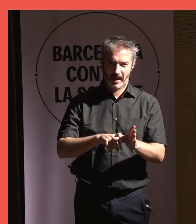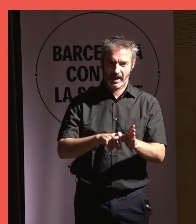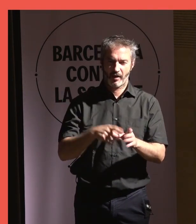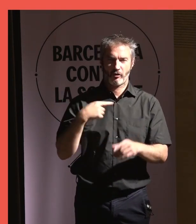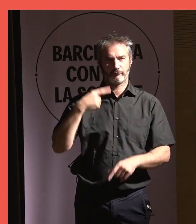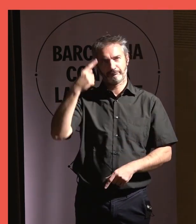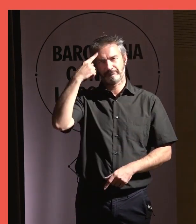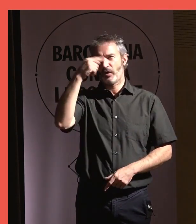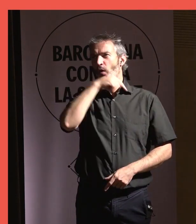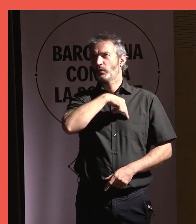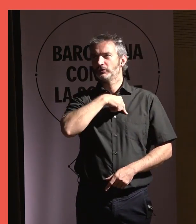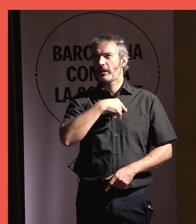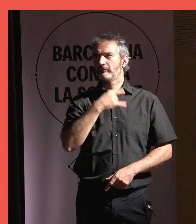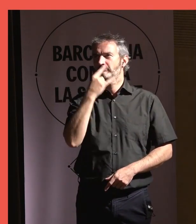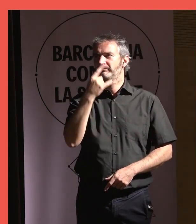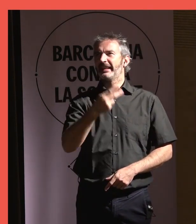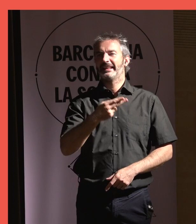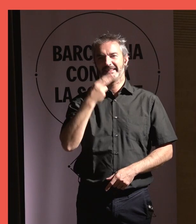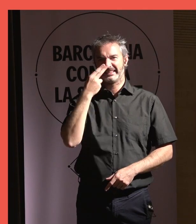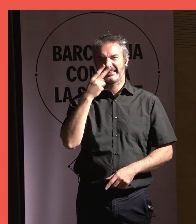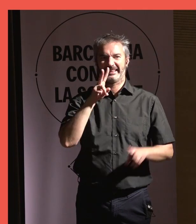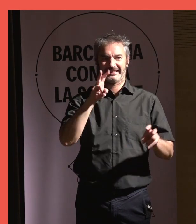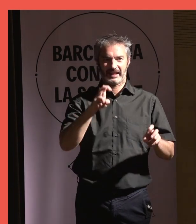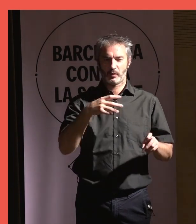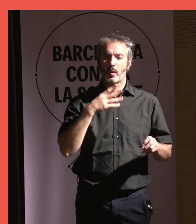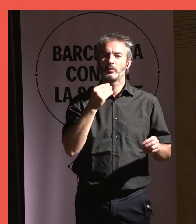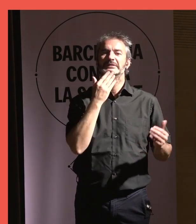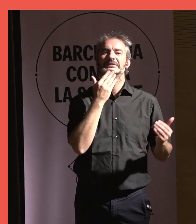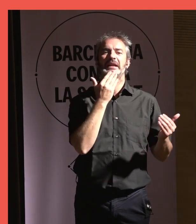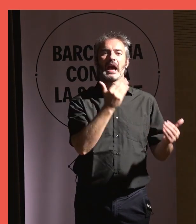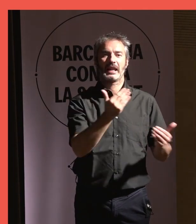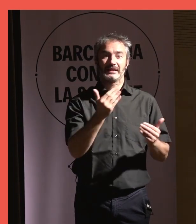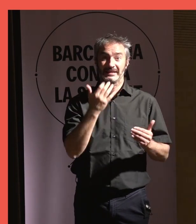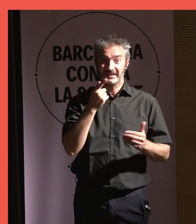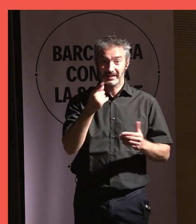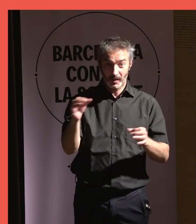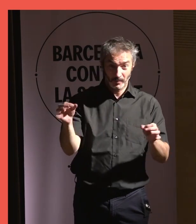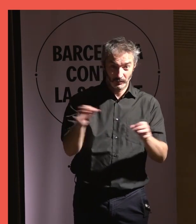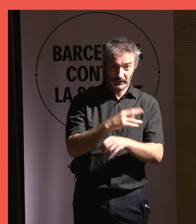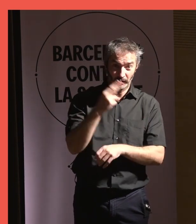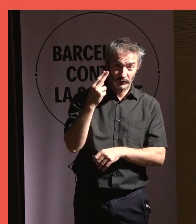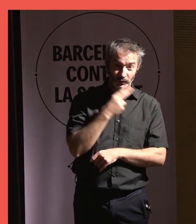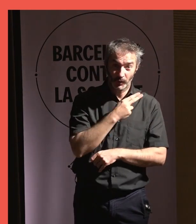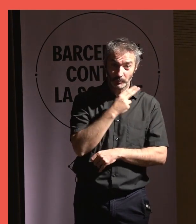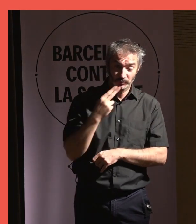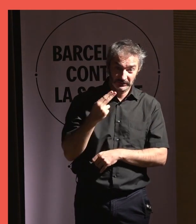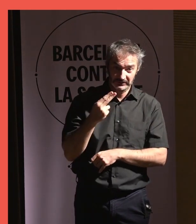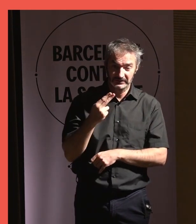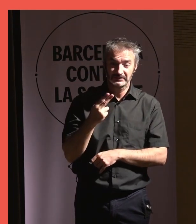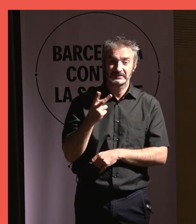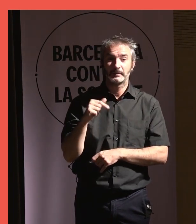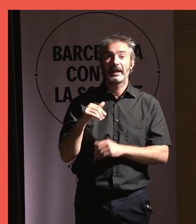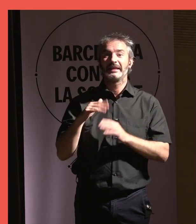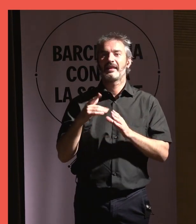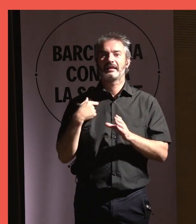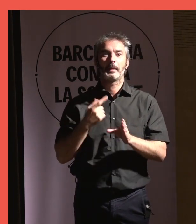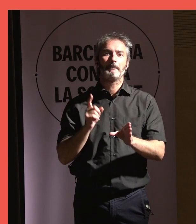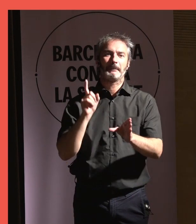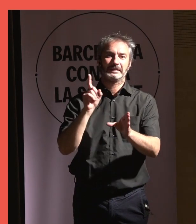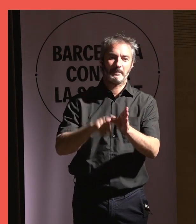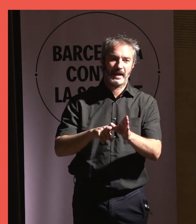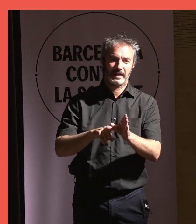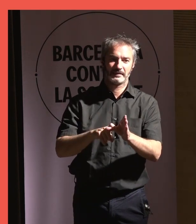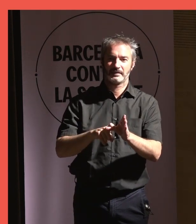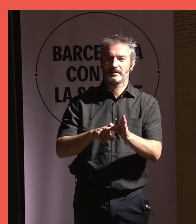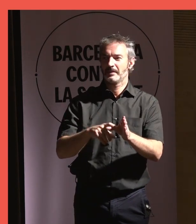teniu consciència i us ha interessat el tema, de debò, moltíssimes gràcies perquè, sense el vostre compromís, a totes les entitats que heu participat en